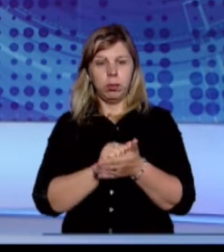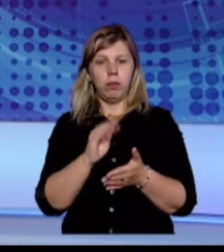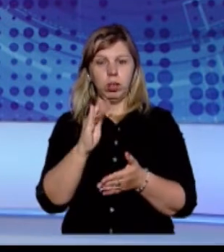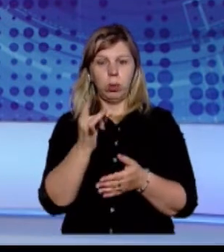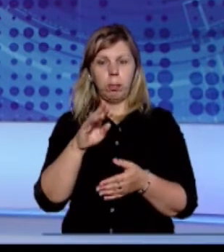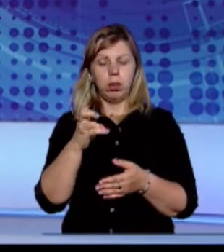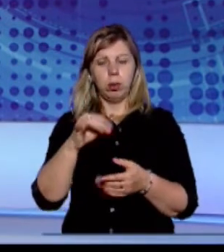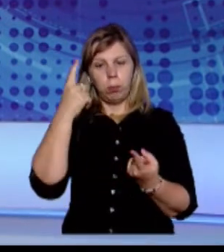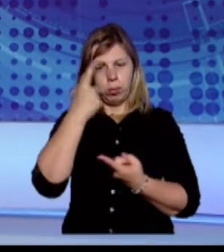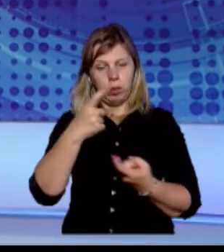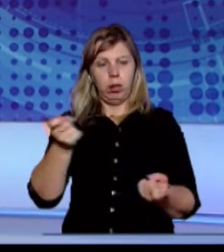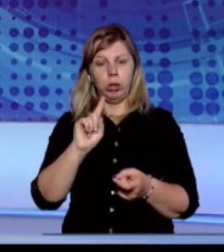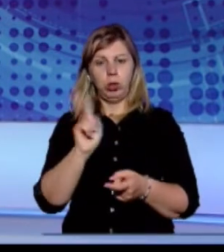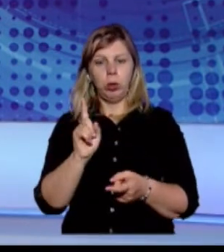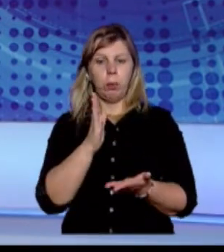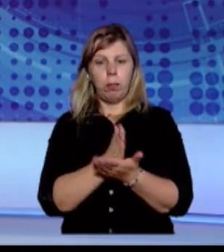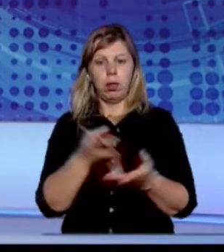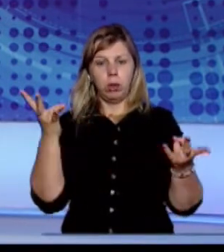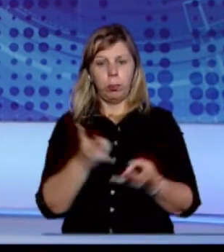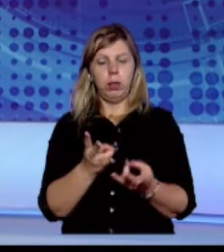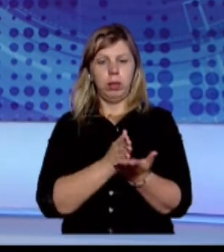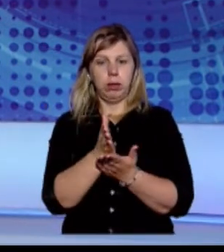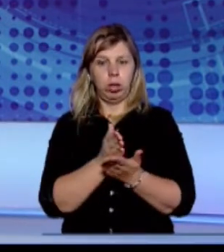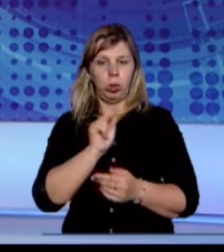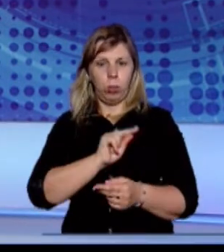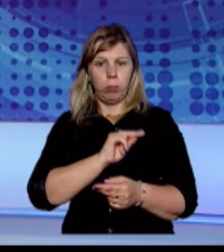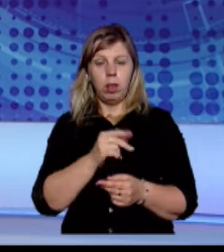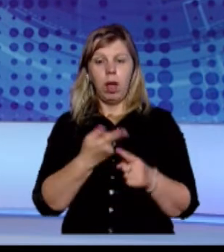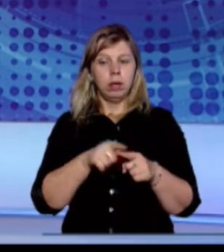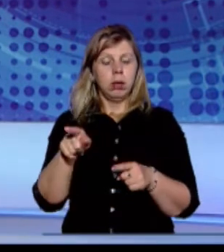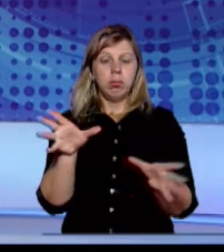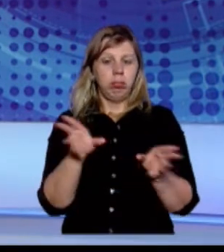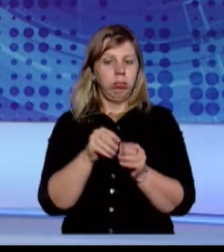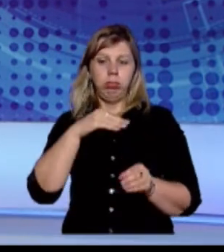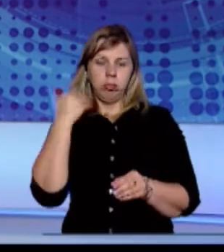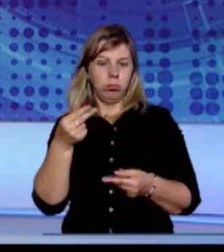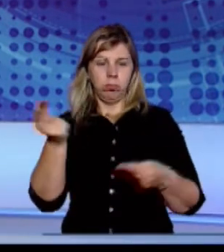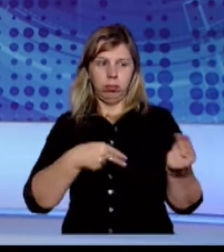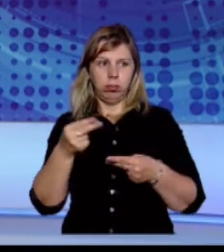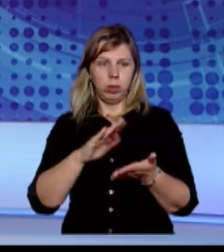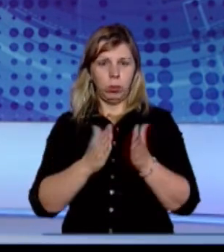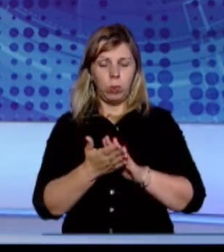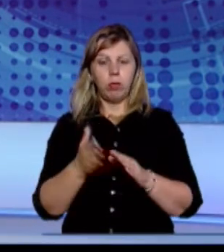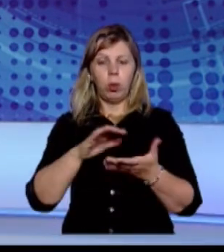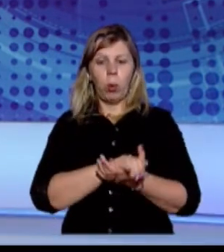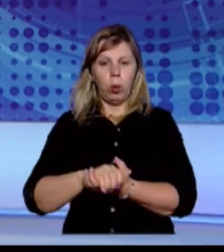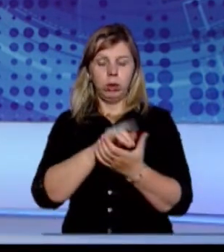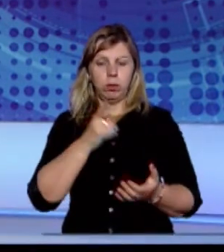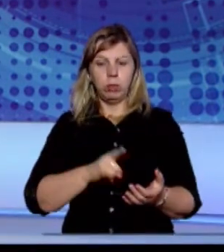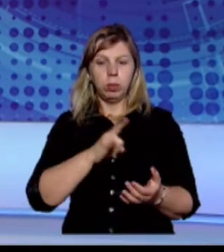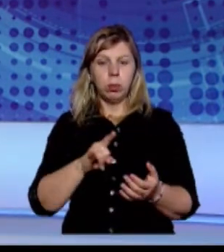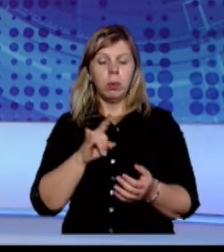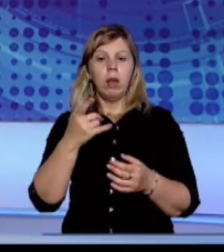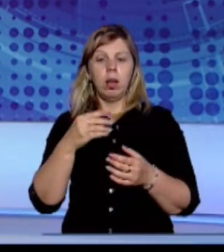Вікторія Пантьо повідомляла, що має необхідний стаж роботи, але з нею не хочуть укладати договір. Також колектив Пологового